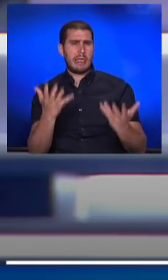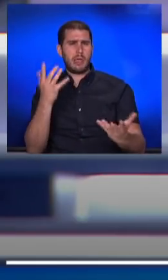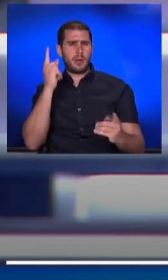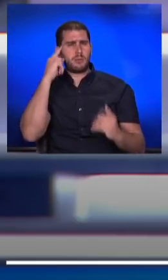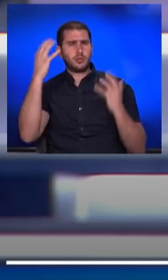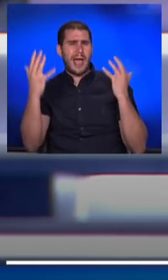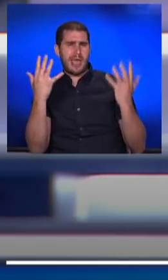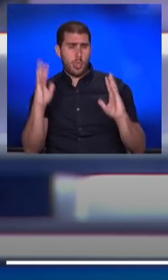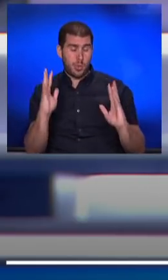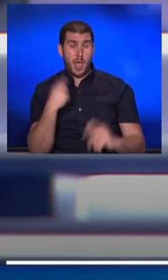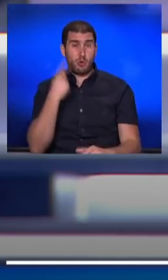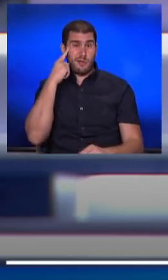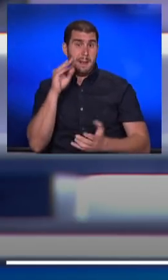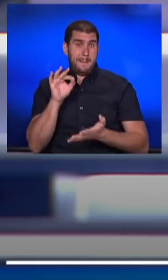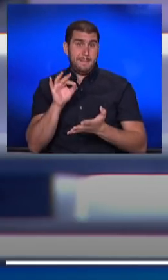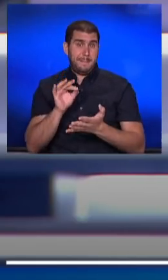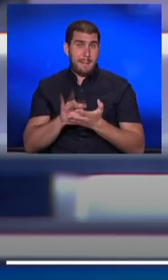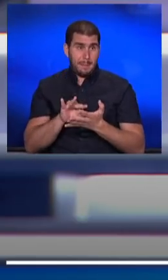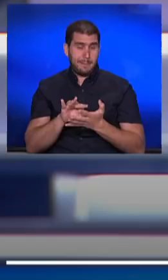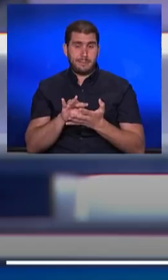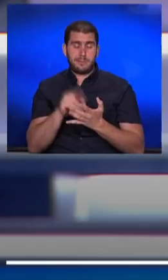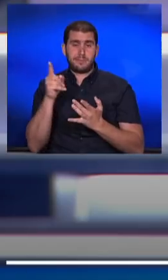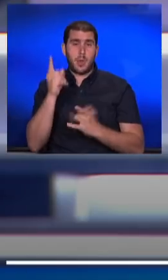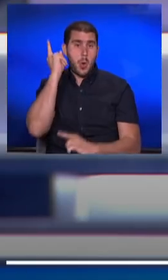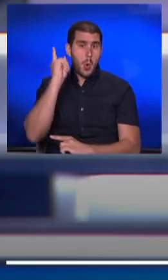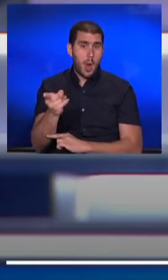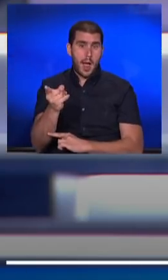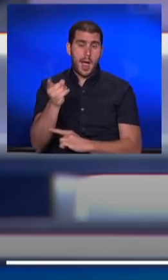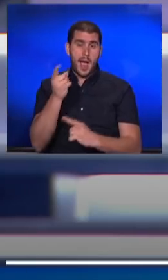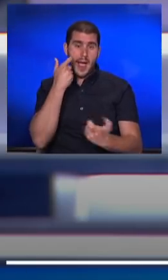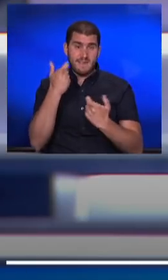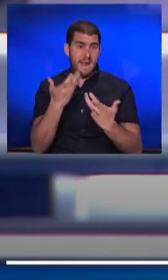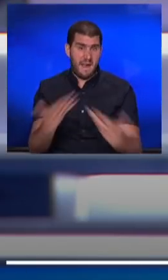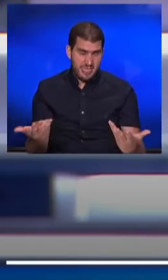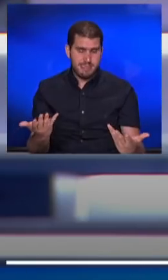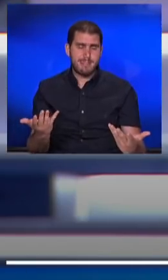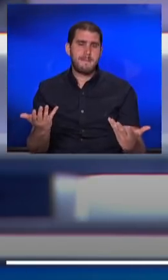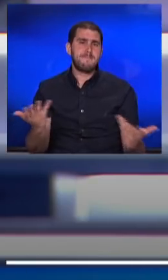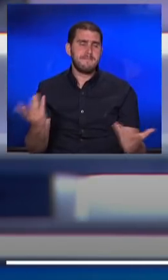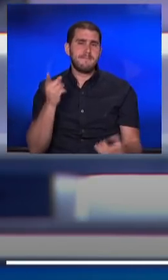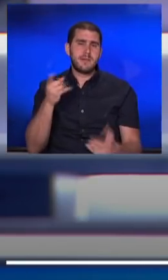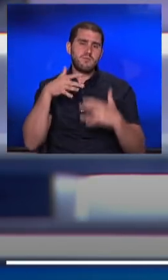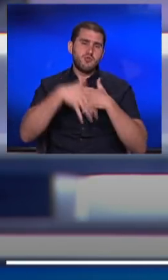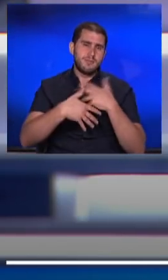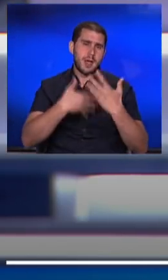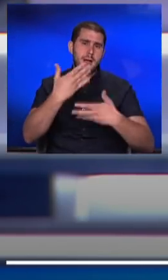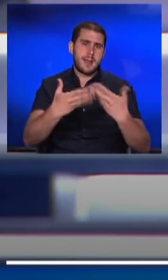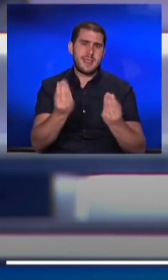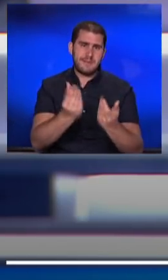הוראה ואין אכיפה, אז זה מוביל לאן שזה הוביל.